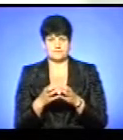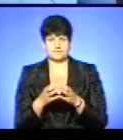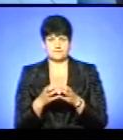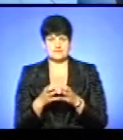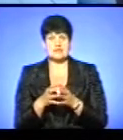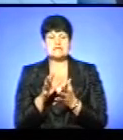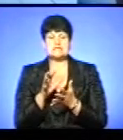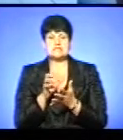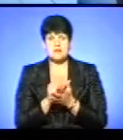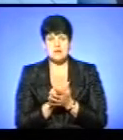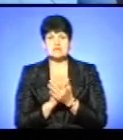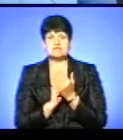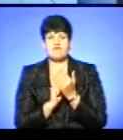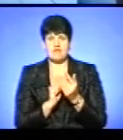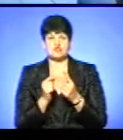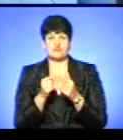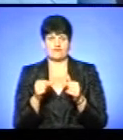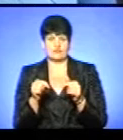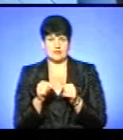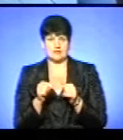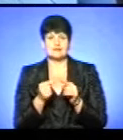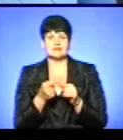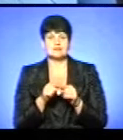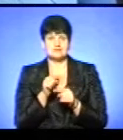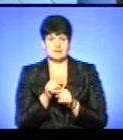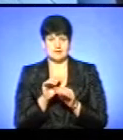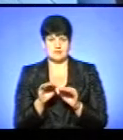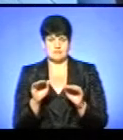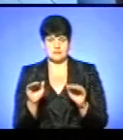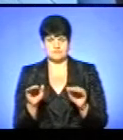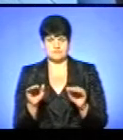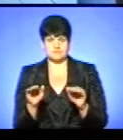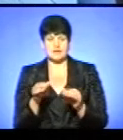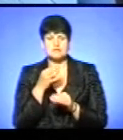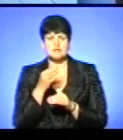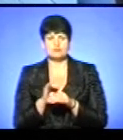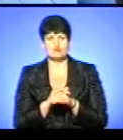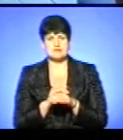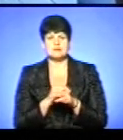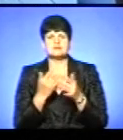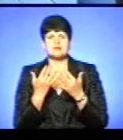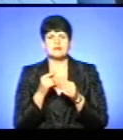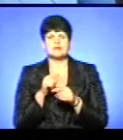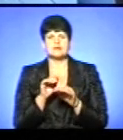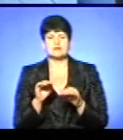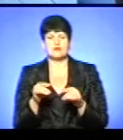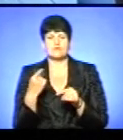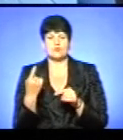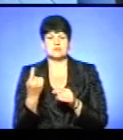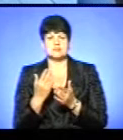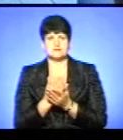Займається, власне, ваш відділ саме цими дітьми. Скажіть, будь ласка, скільки таких дітей в області є?